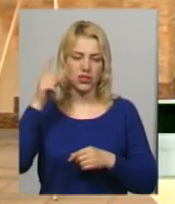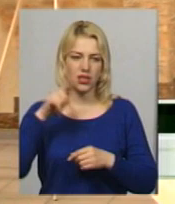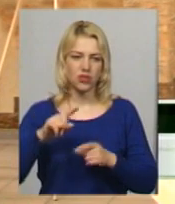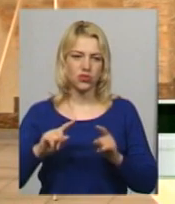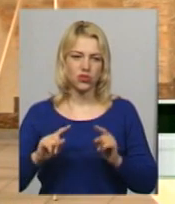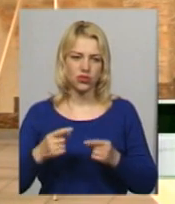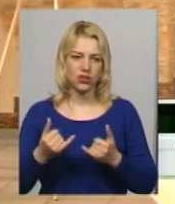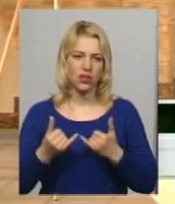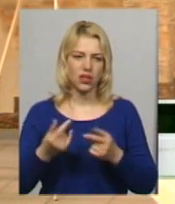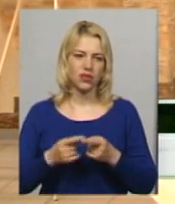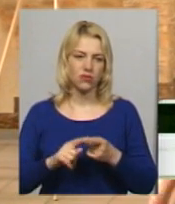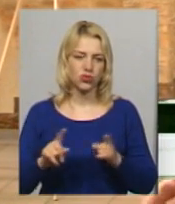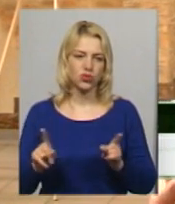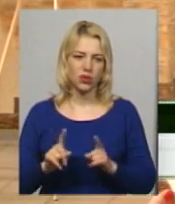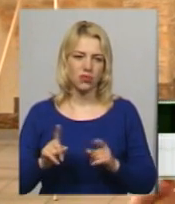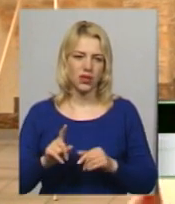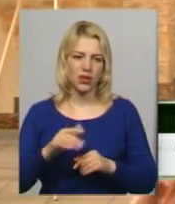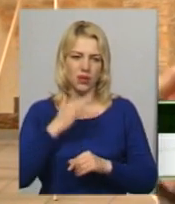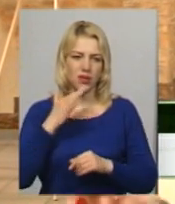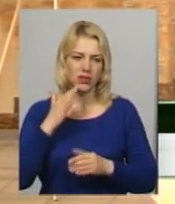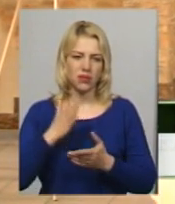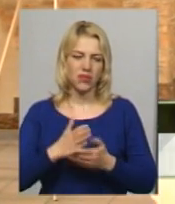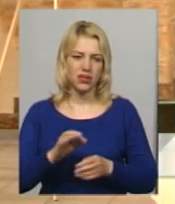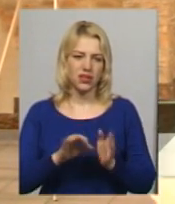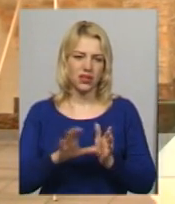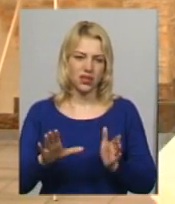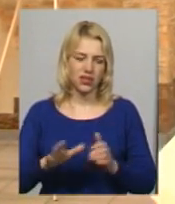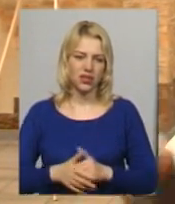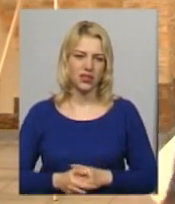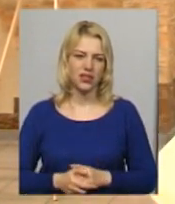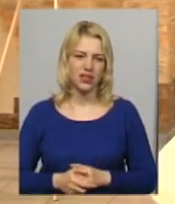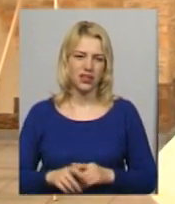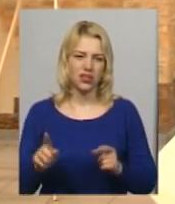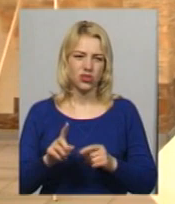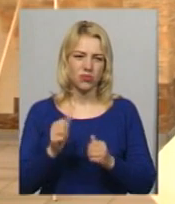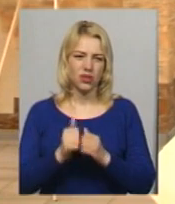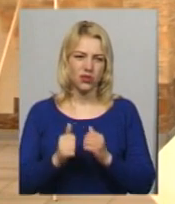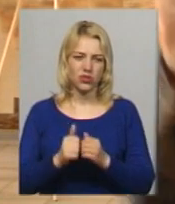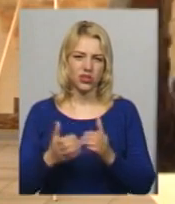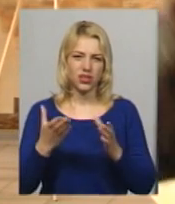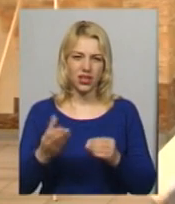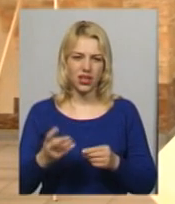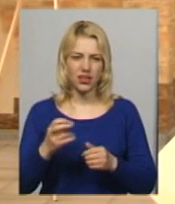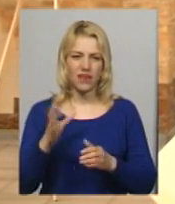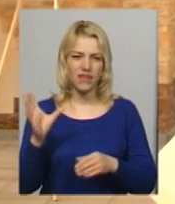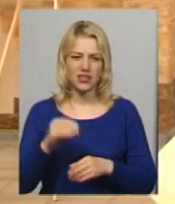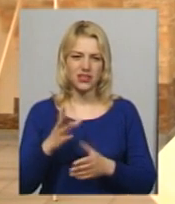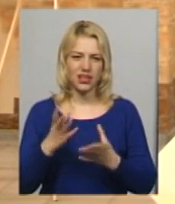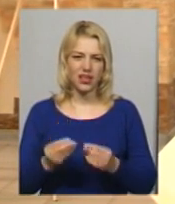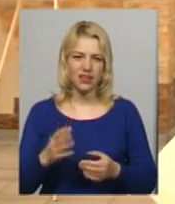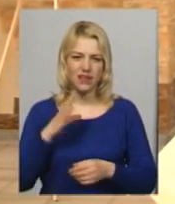що для того, щоб багато мати енергії, щоб на кожний день, на весь день